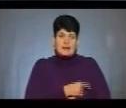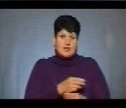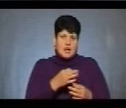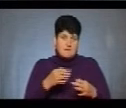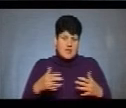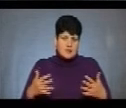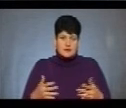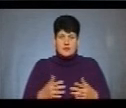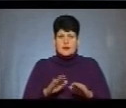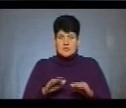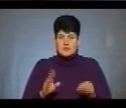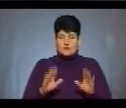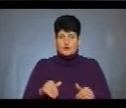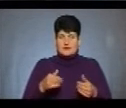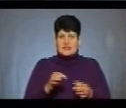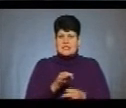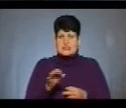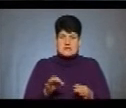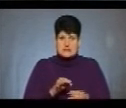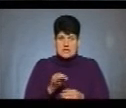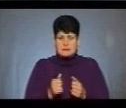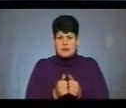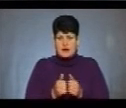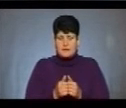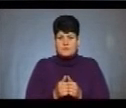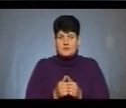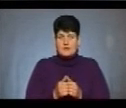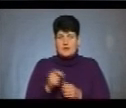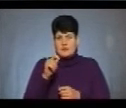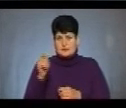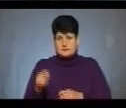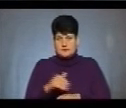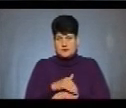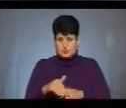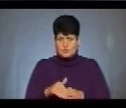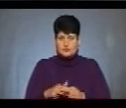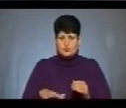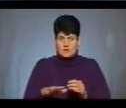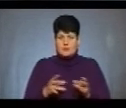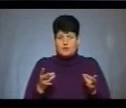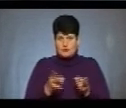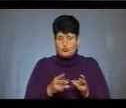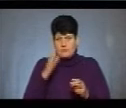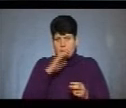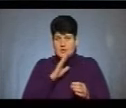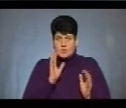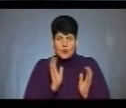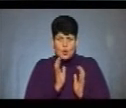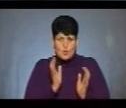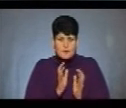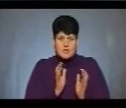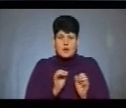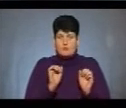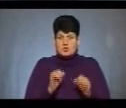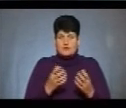будуть в основному дітям, сиротам, дітям з прифронтових зон, які потребують батьківської опіки, які, можливо, вже